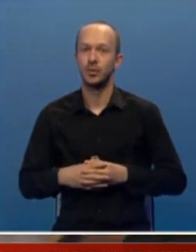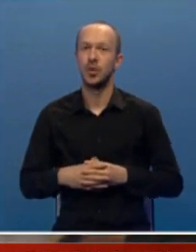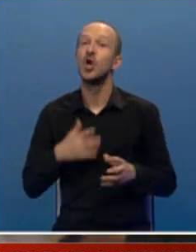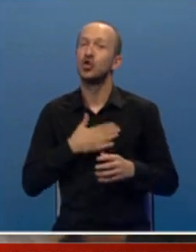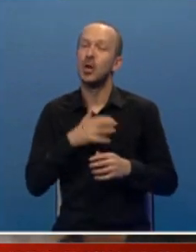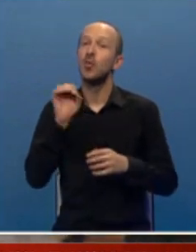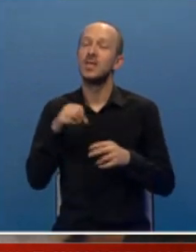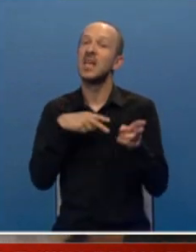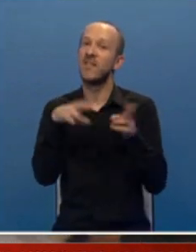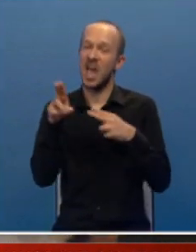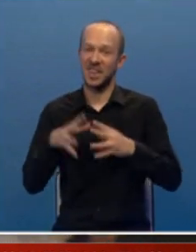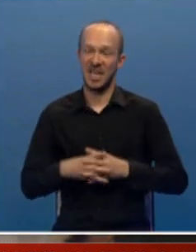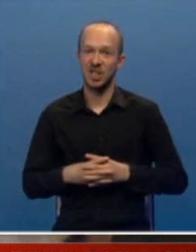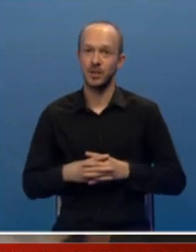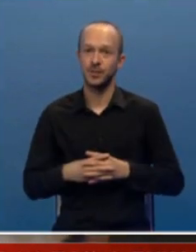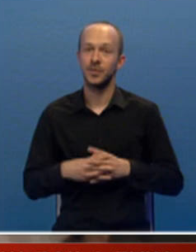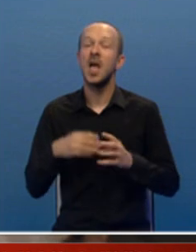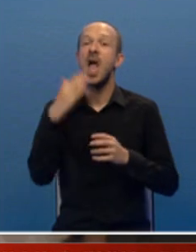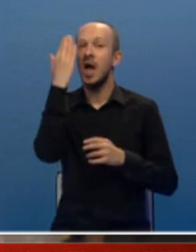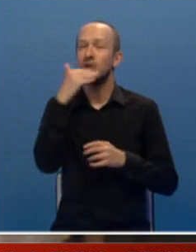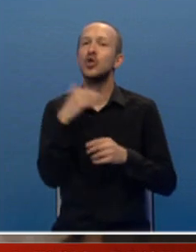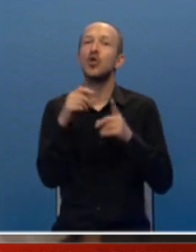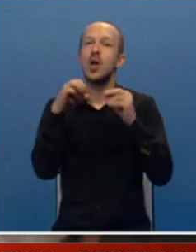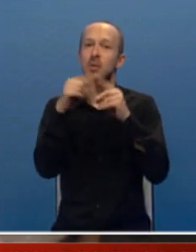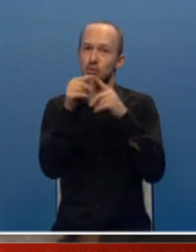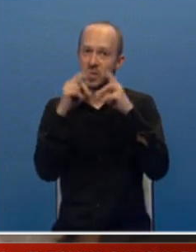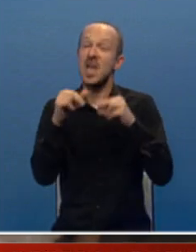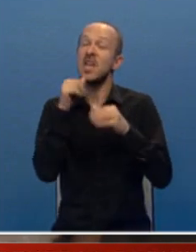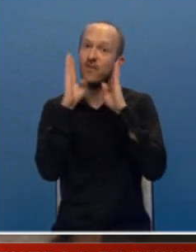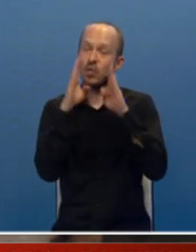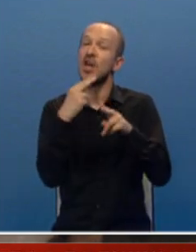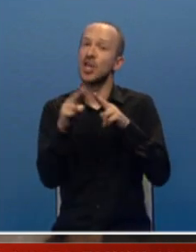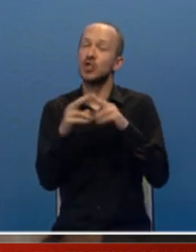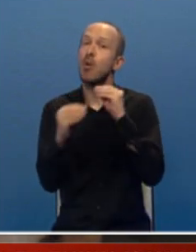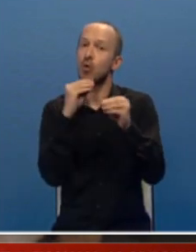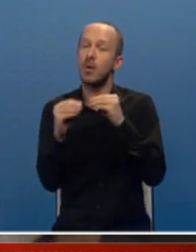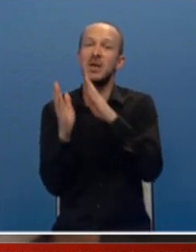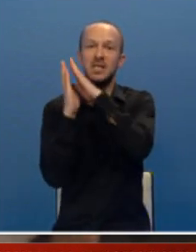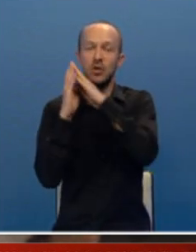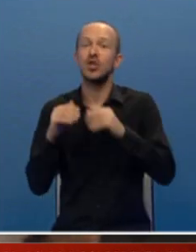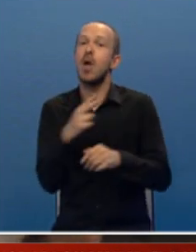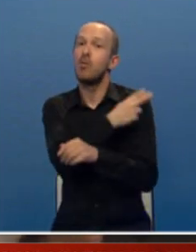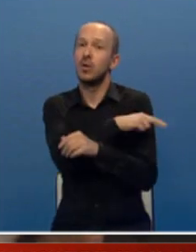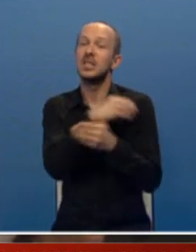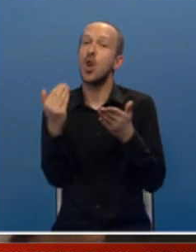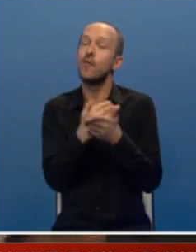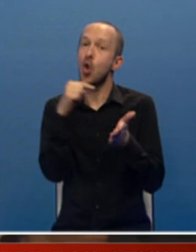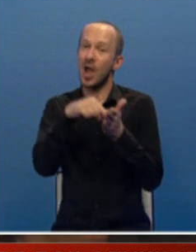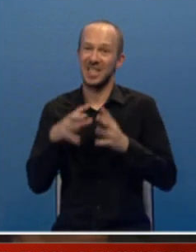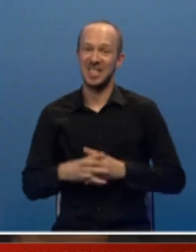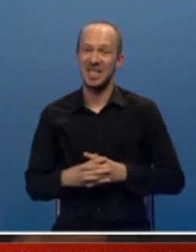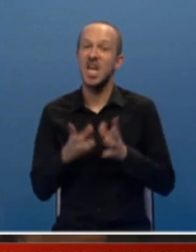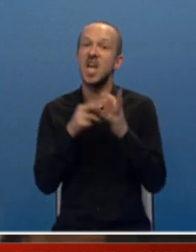Želimo da se to vrati katoličkoj biskupiji, želimo da rješimo pitanje smještaja bolnice na novoj lokaciji,